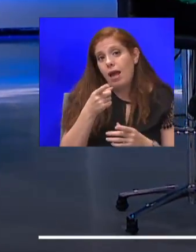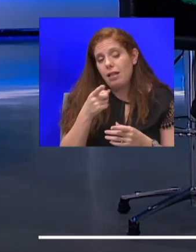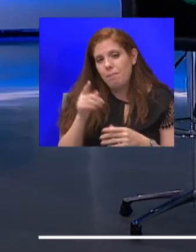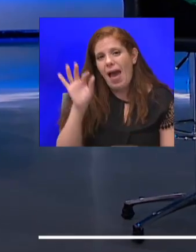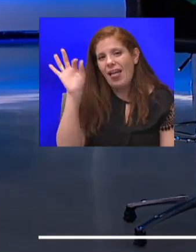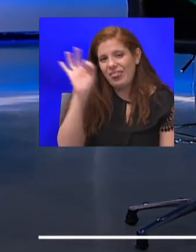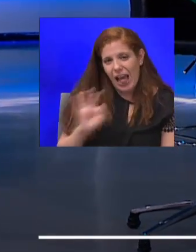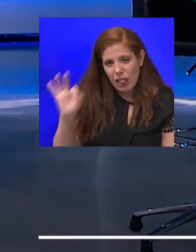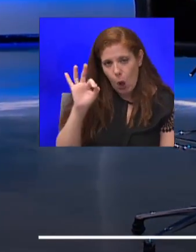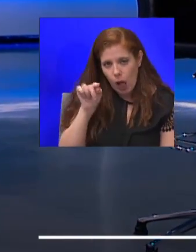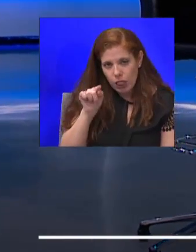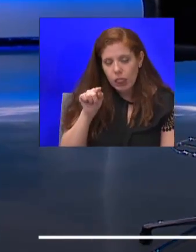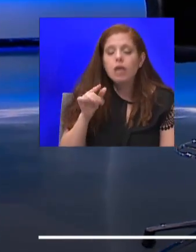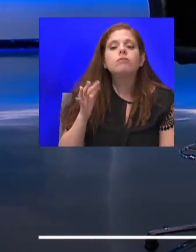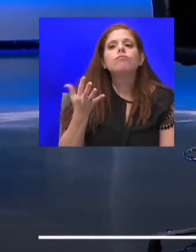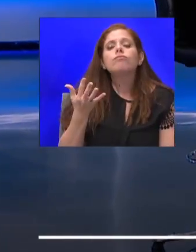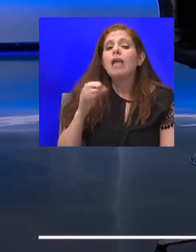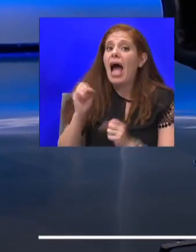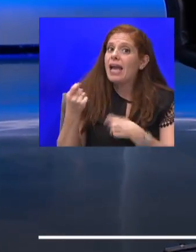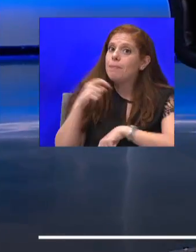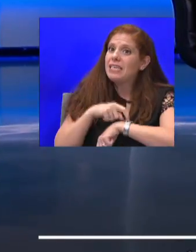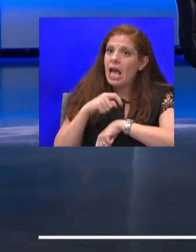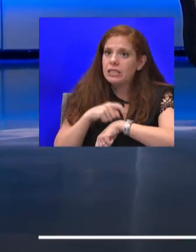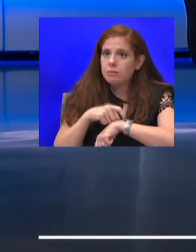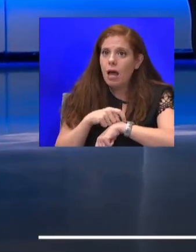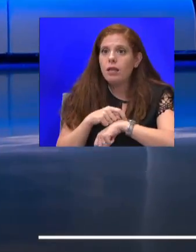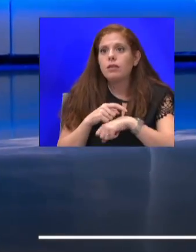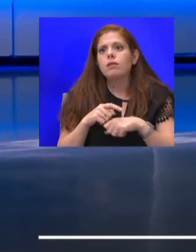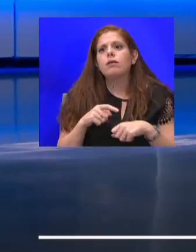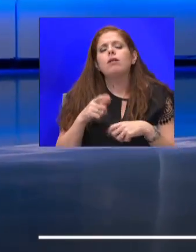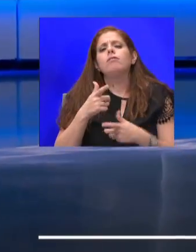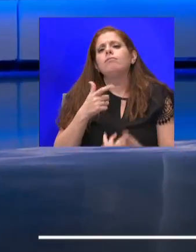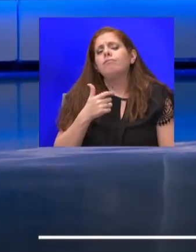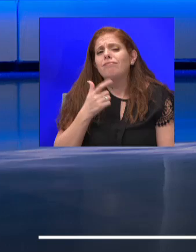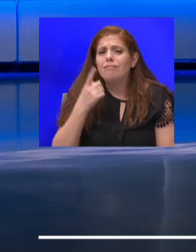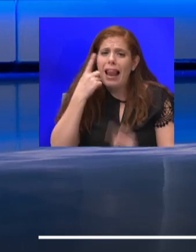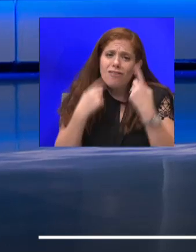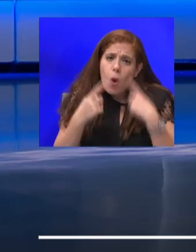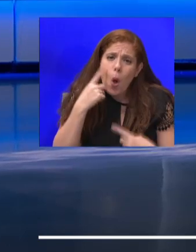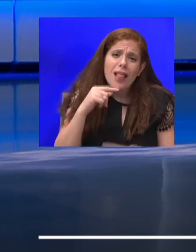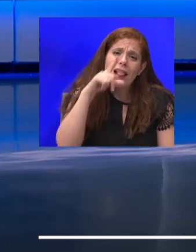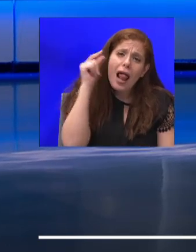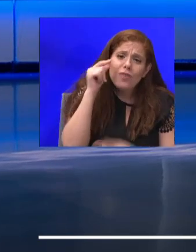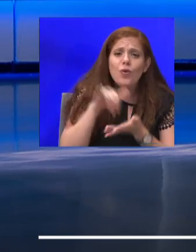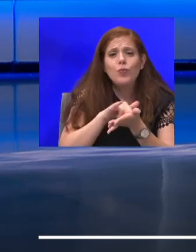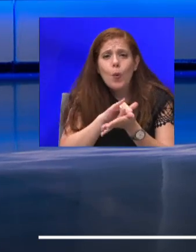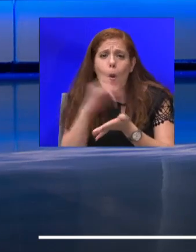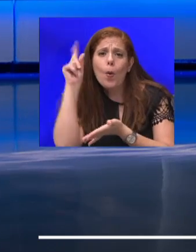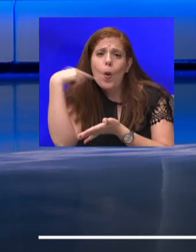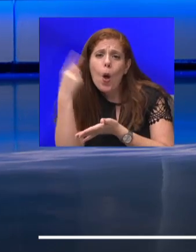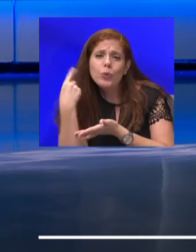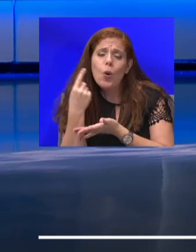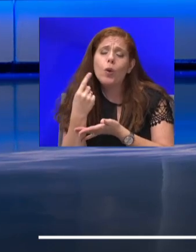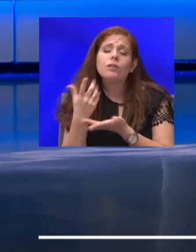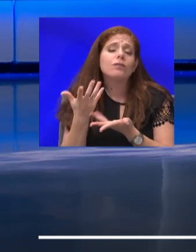האם הגיע הזמן להספיד את תל אביב, את ניו יורק, את לונדון? או שאנחנו לא שם? להספיד, בטח